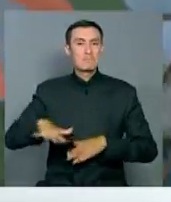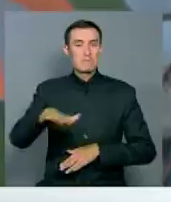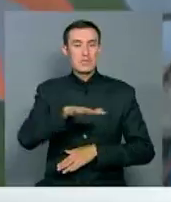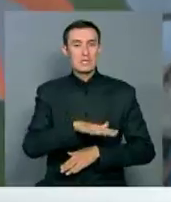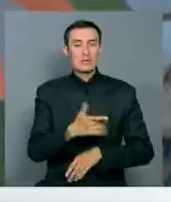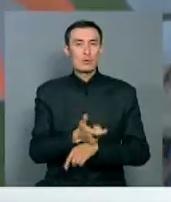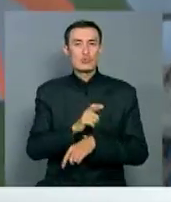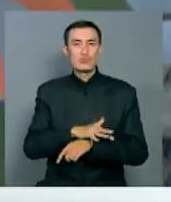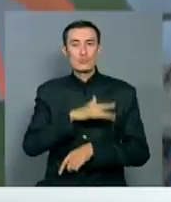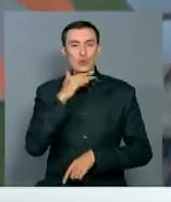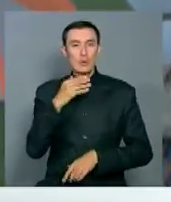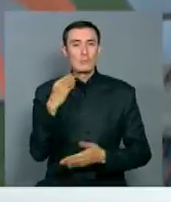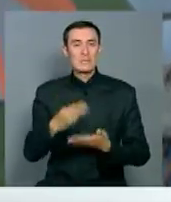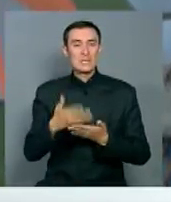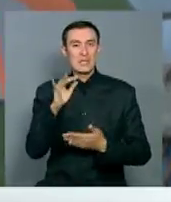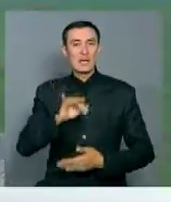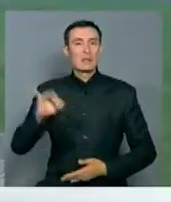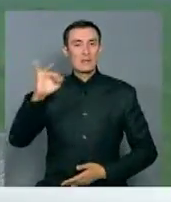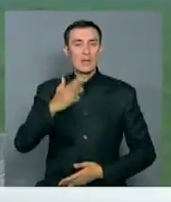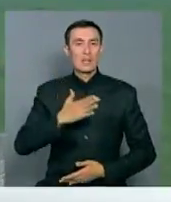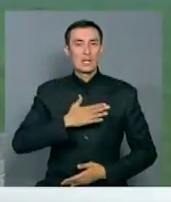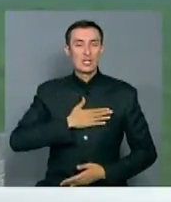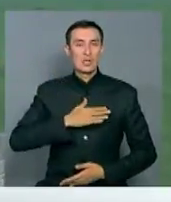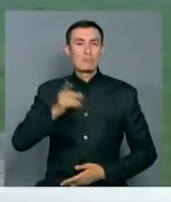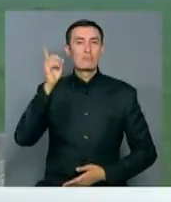бесценных артефактов о наших предках.